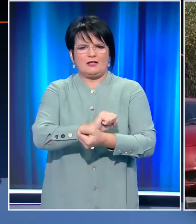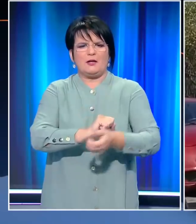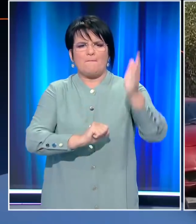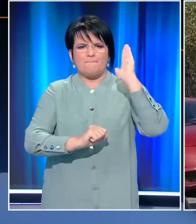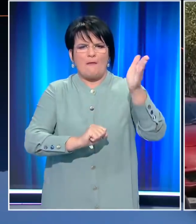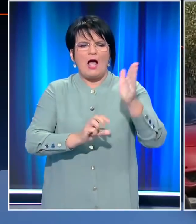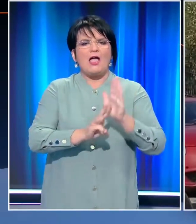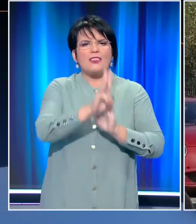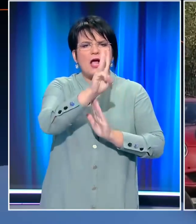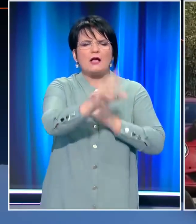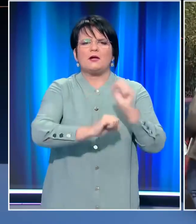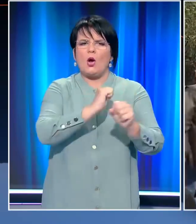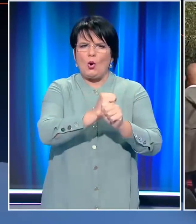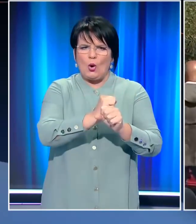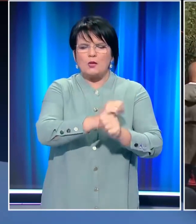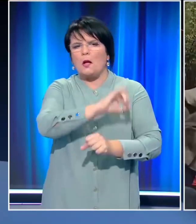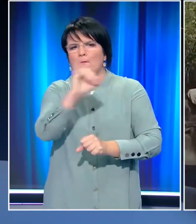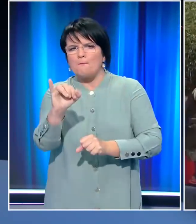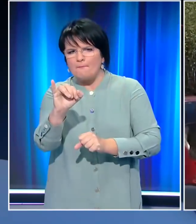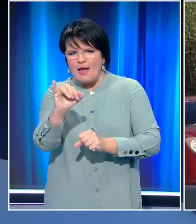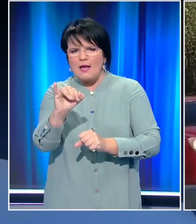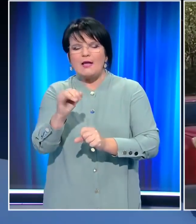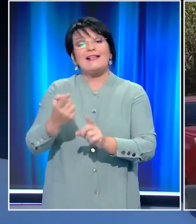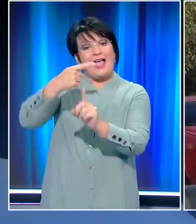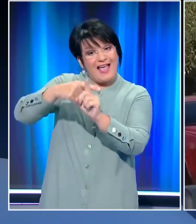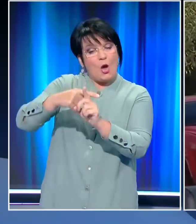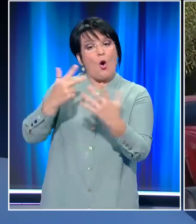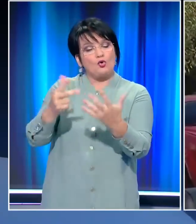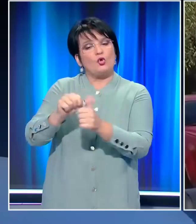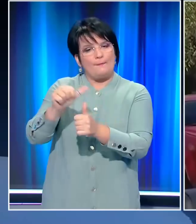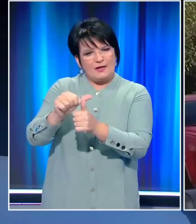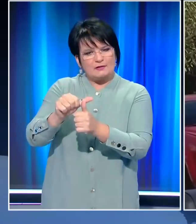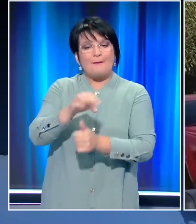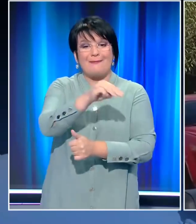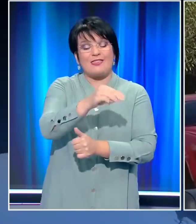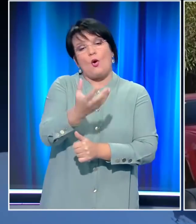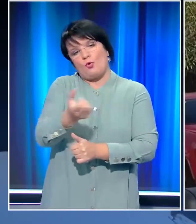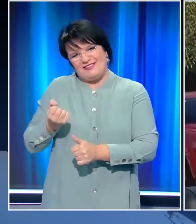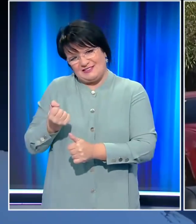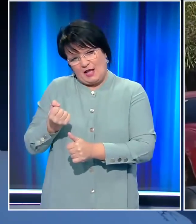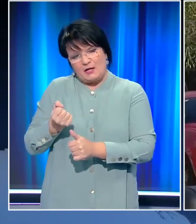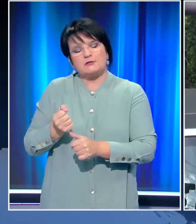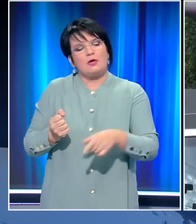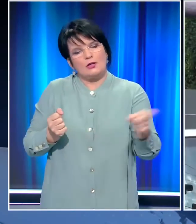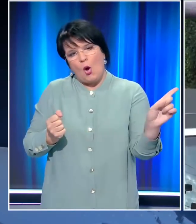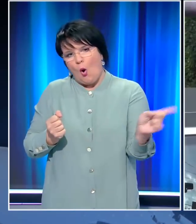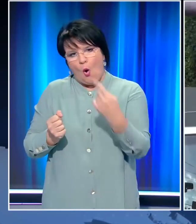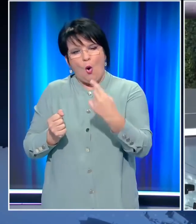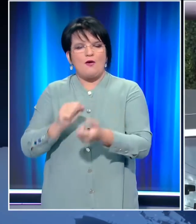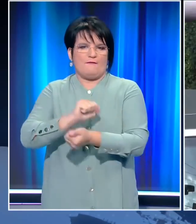κάθεξεις από 13 χρόνια μέχρι και 8 μήνες, πλην του Αρτέμι Ματθεόπουλου παίρνουν το δρόμο για τη φυλακή.